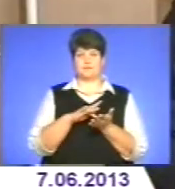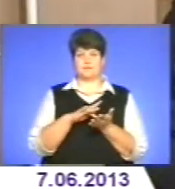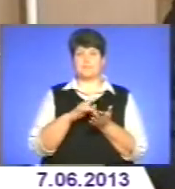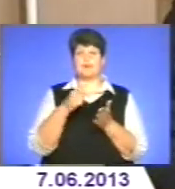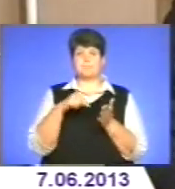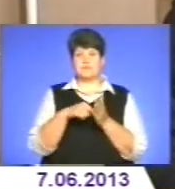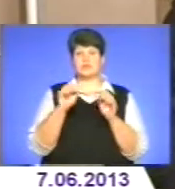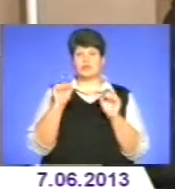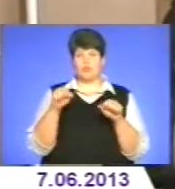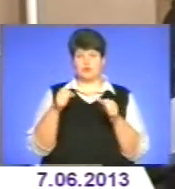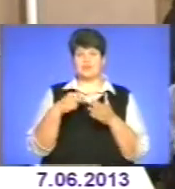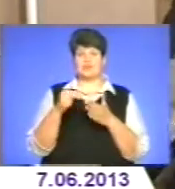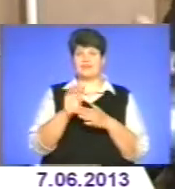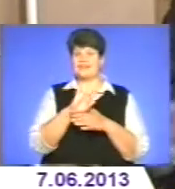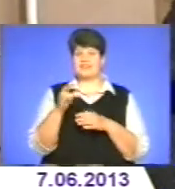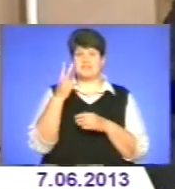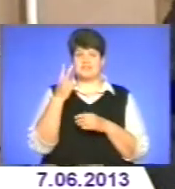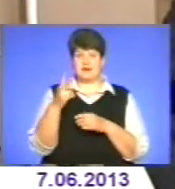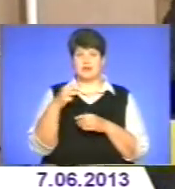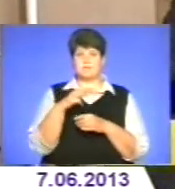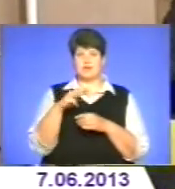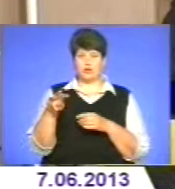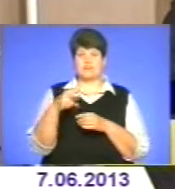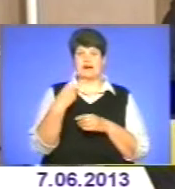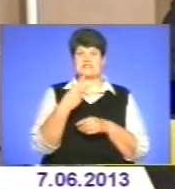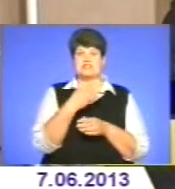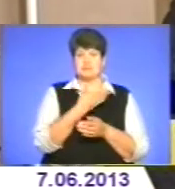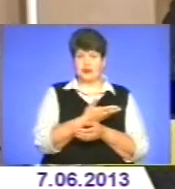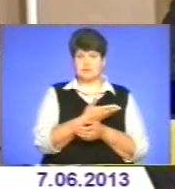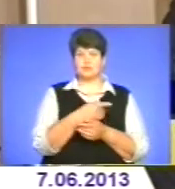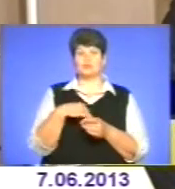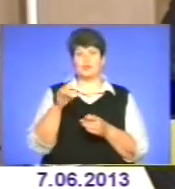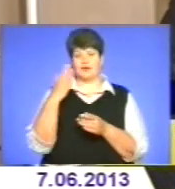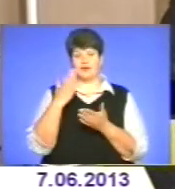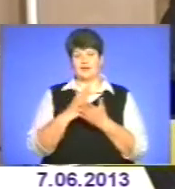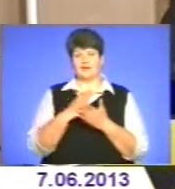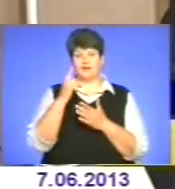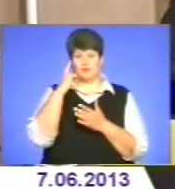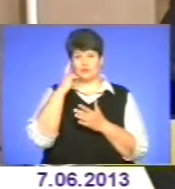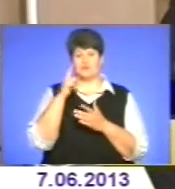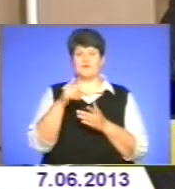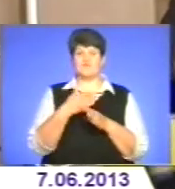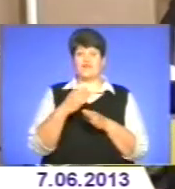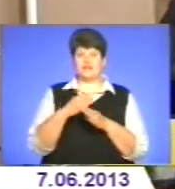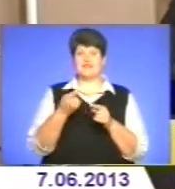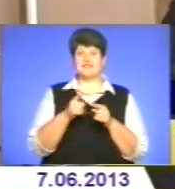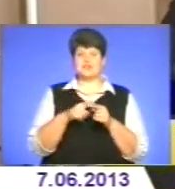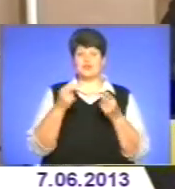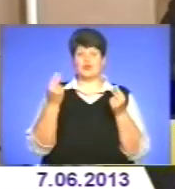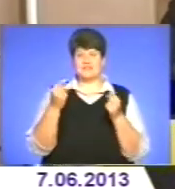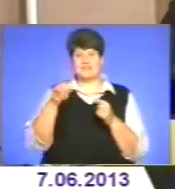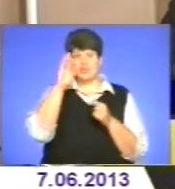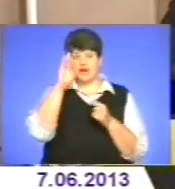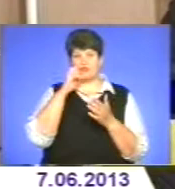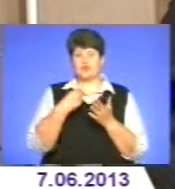може придбати лінію не за 2 мільйона, а за 20. В них є таке сподівання, що їм виділять ці кошти з державного бюджету.